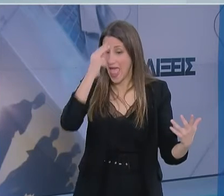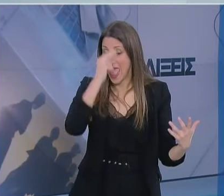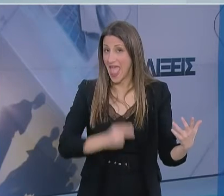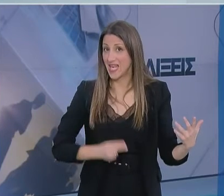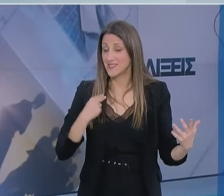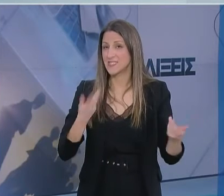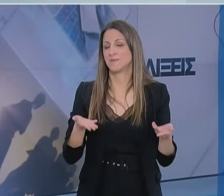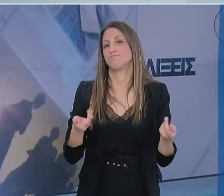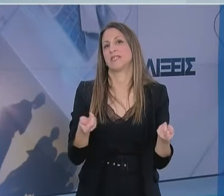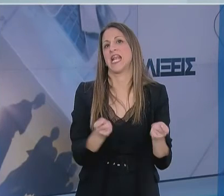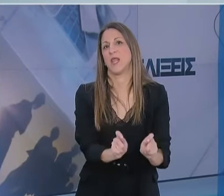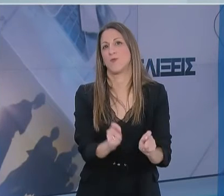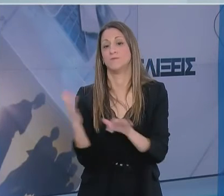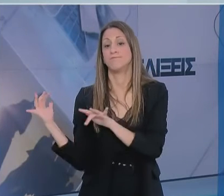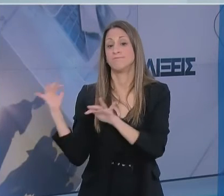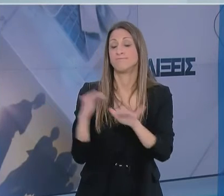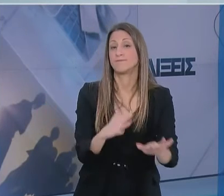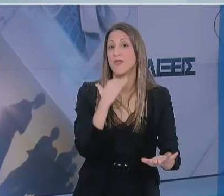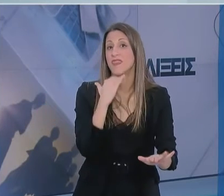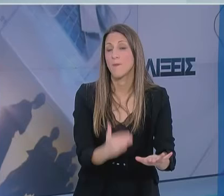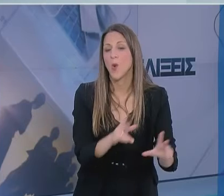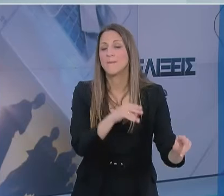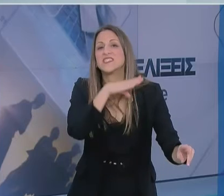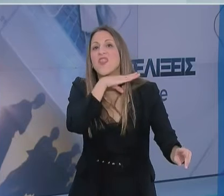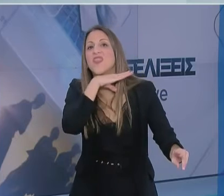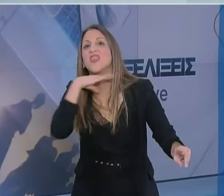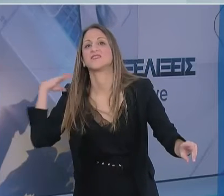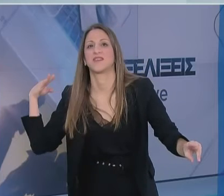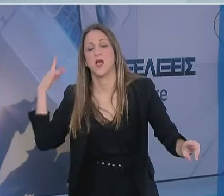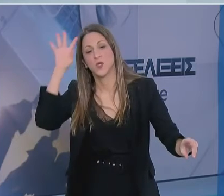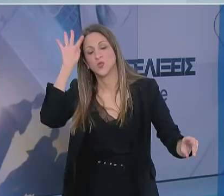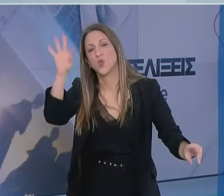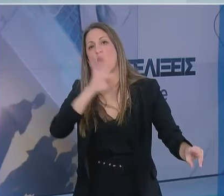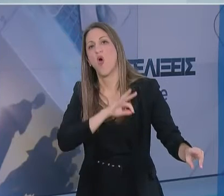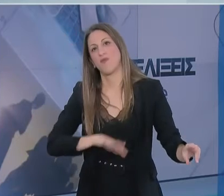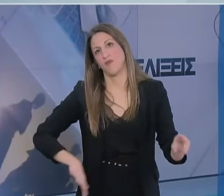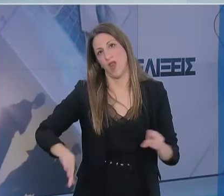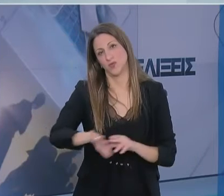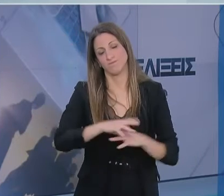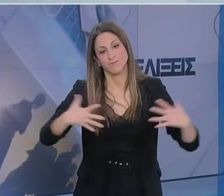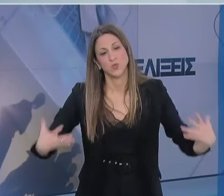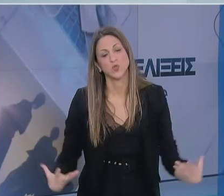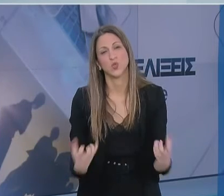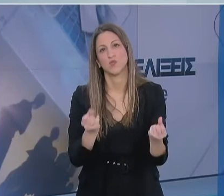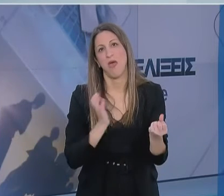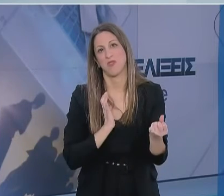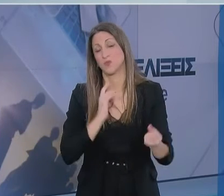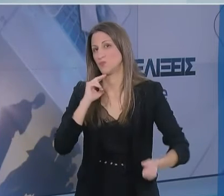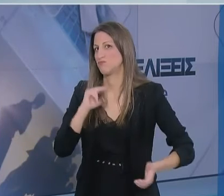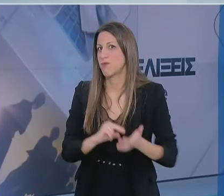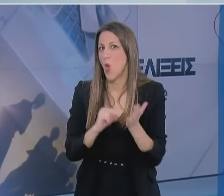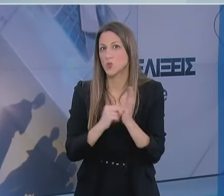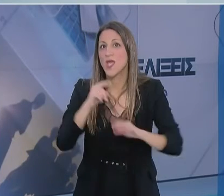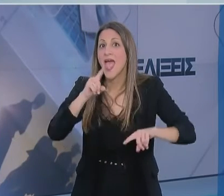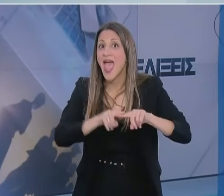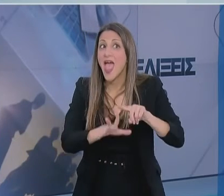Είναι μια θυσία που πρέπει να κάνουμε για το κοινό καλό αυτή τη στιγμή. Δεν πρέπει να διακυβευθεί η εθνική προσπάθεια. Το